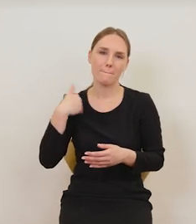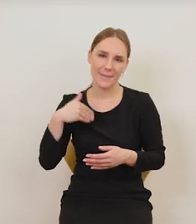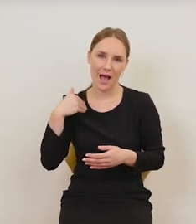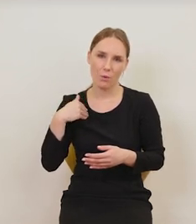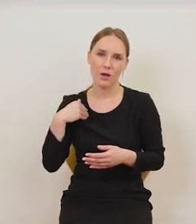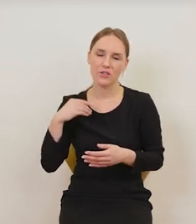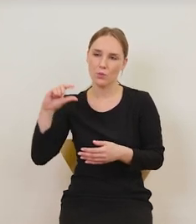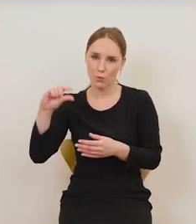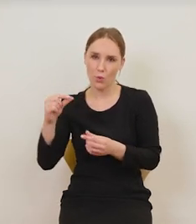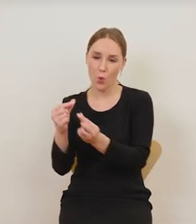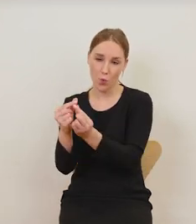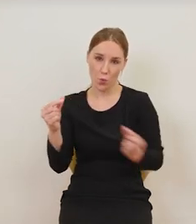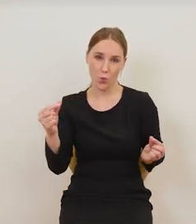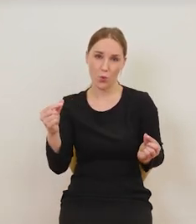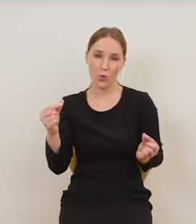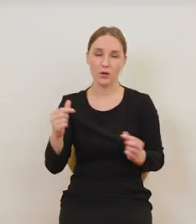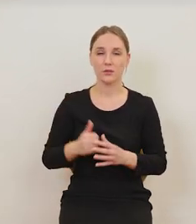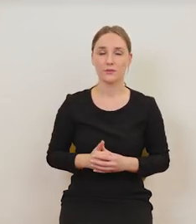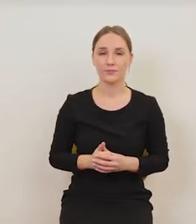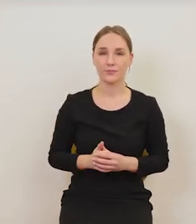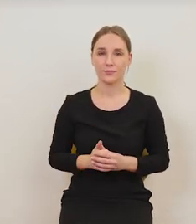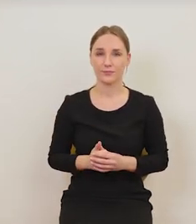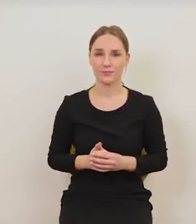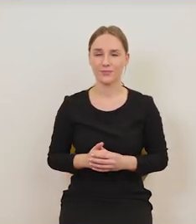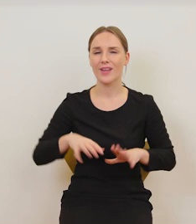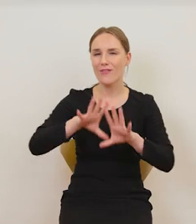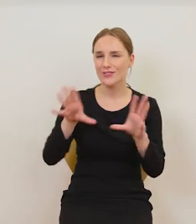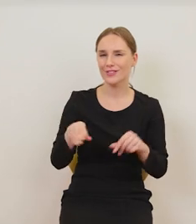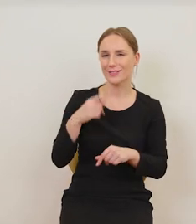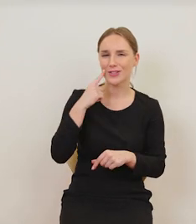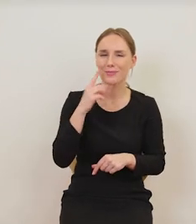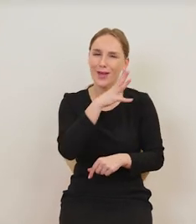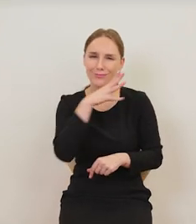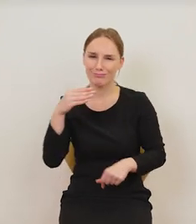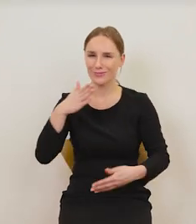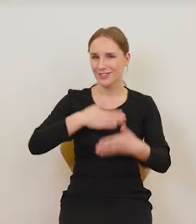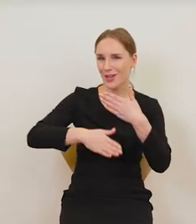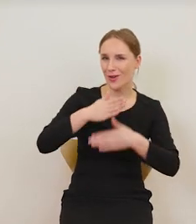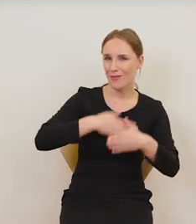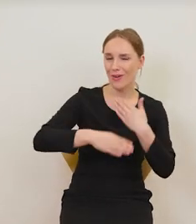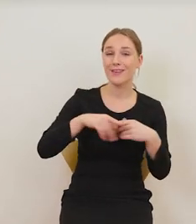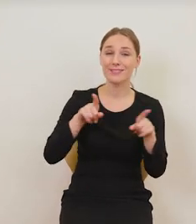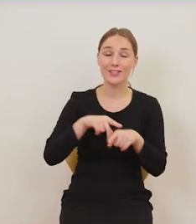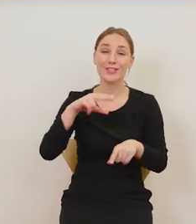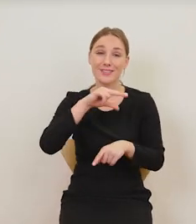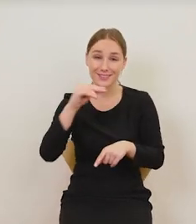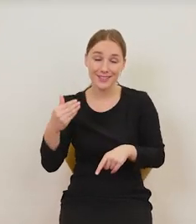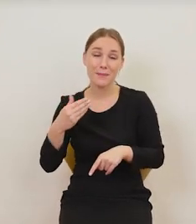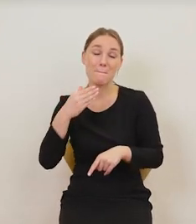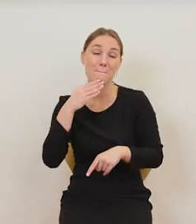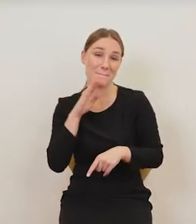krótki cybuch, długa ta rączka. Wszyscy się śmieją, wszyscy są zadowoleni i synuś będzie